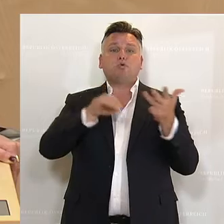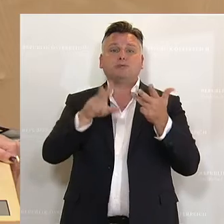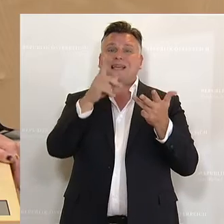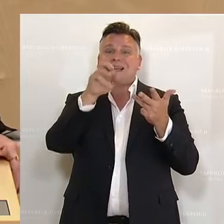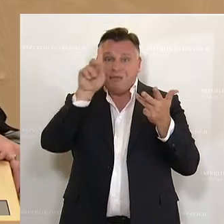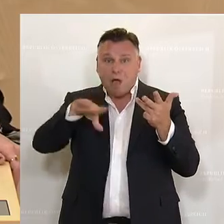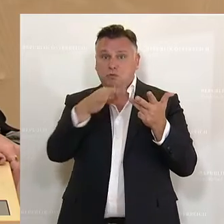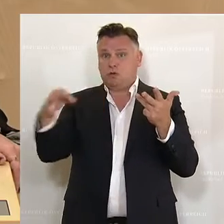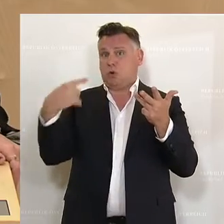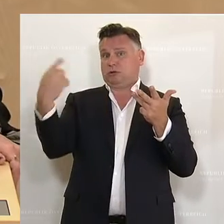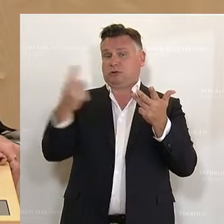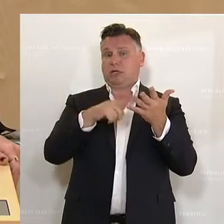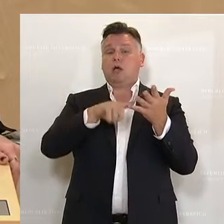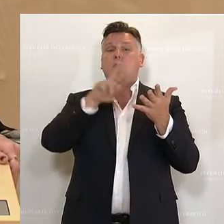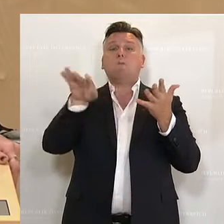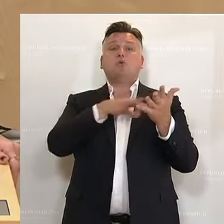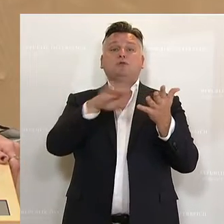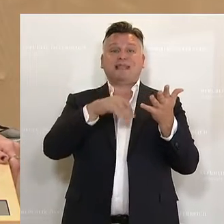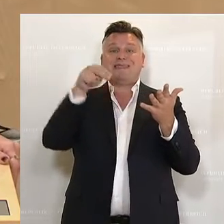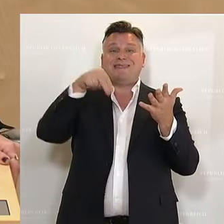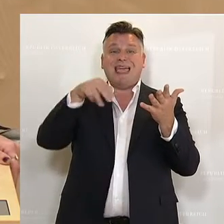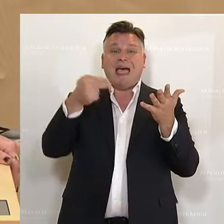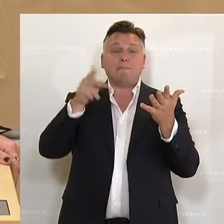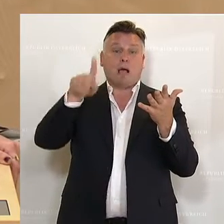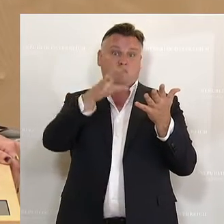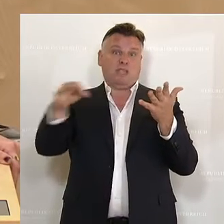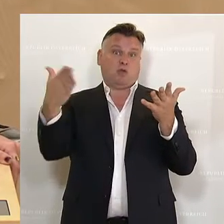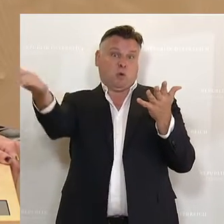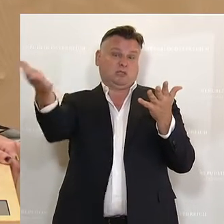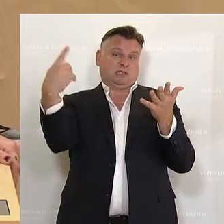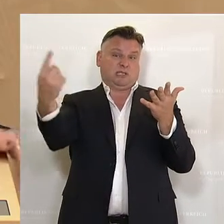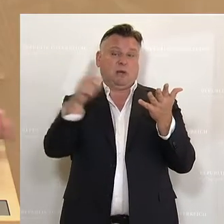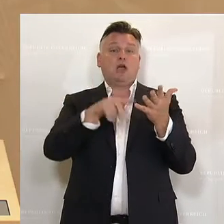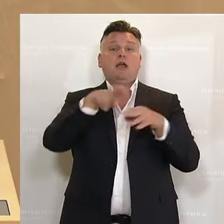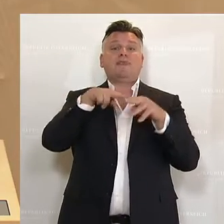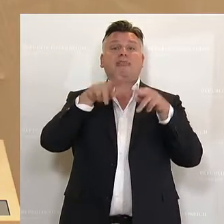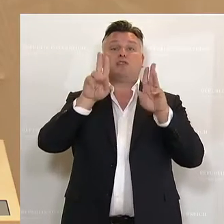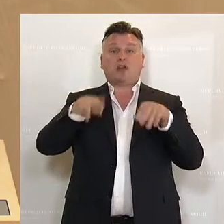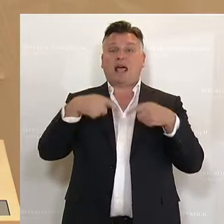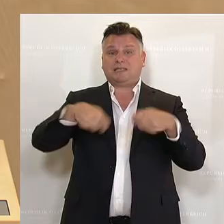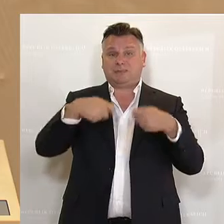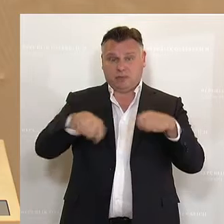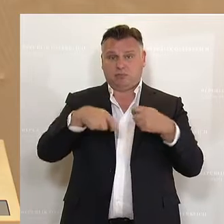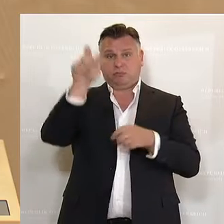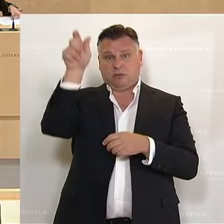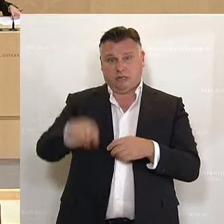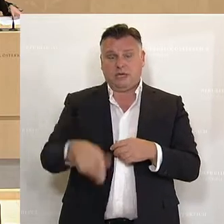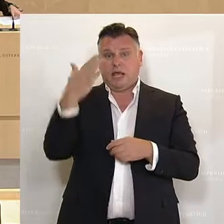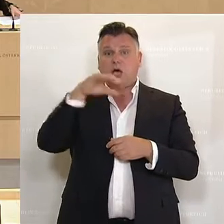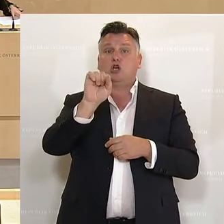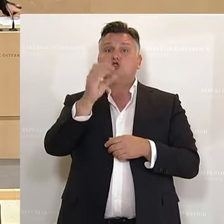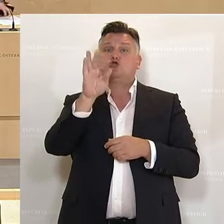Kahner, ein Niederösterreicher. Bundeskanzler Nehammer aus Niederösterreich. Und der Nationalratspräsident himself, Wolfgang